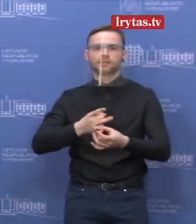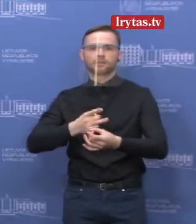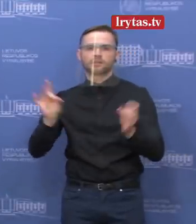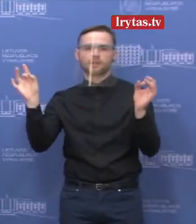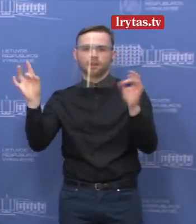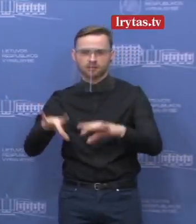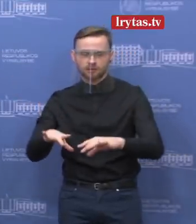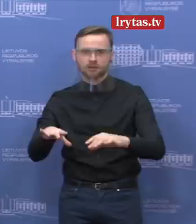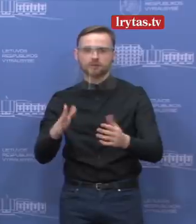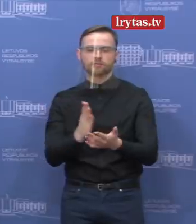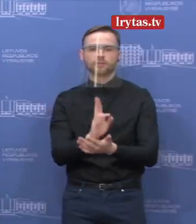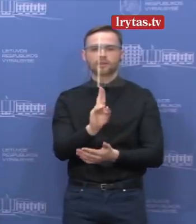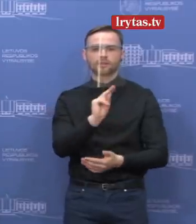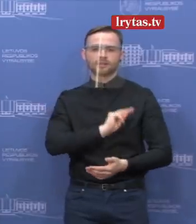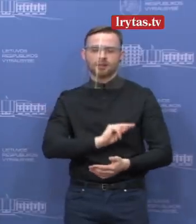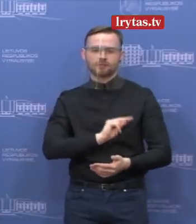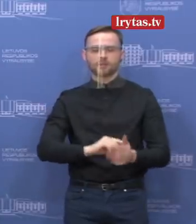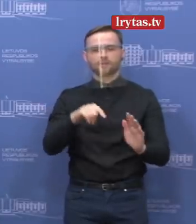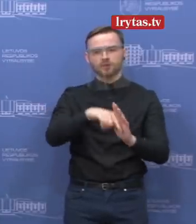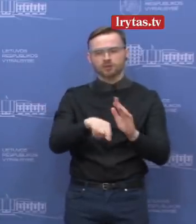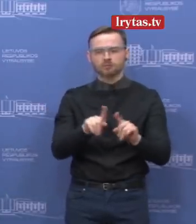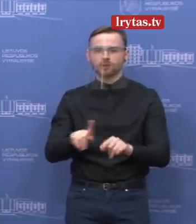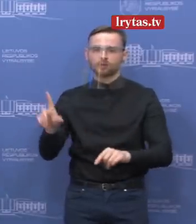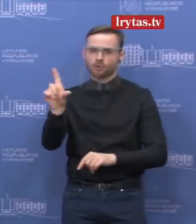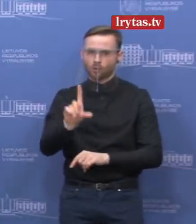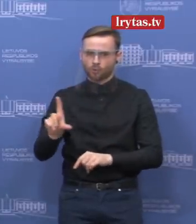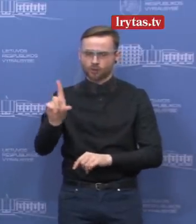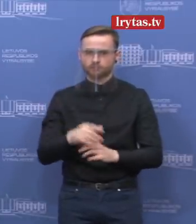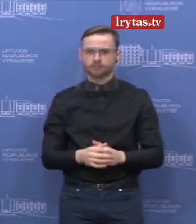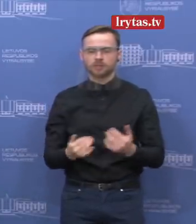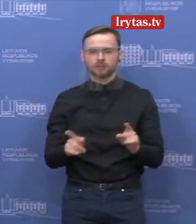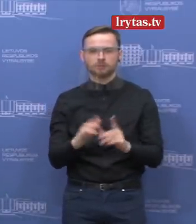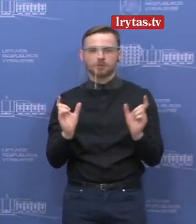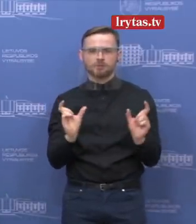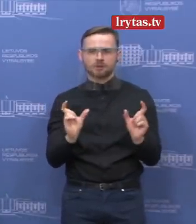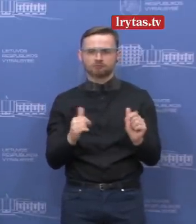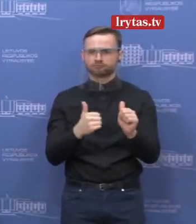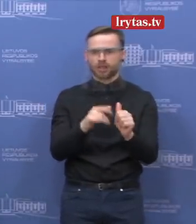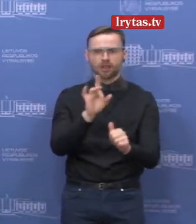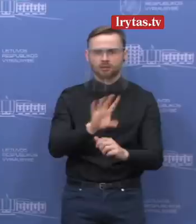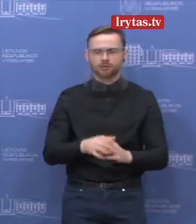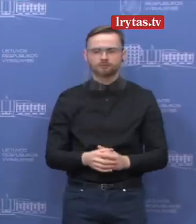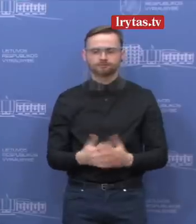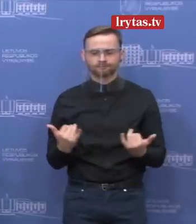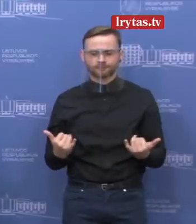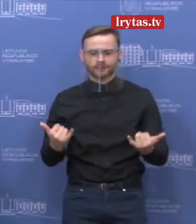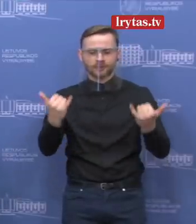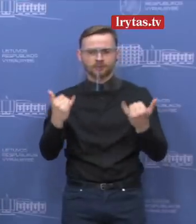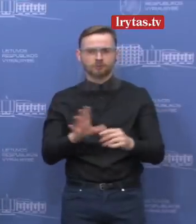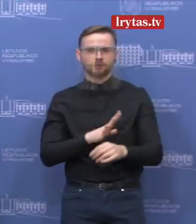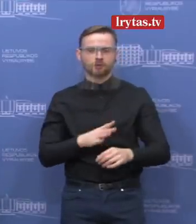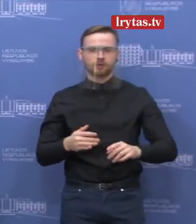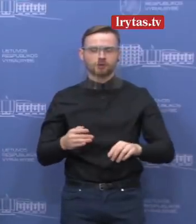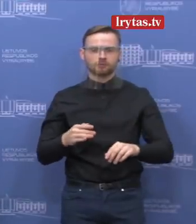laukia ir maisto išsinešimai. Tas apribojimas ir šiuo metu nebus taikomas. Na, o dabar ilgai